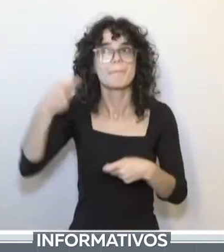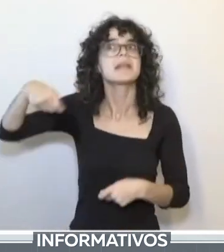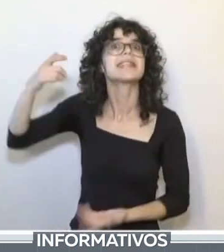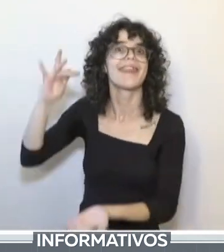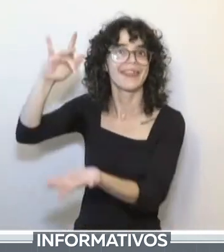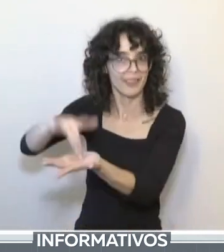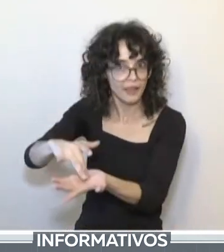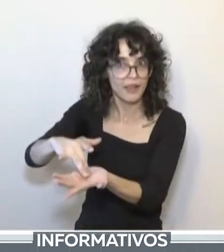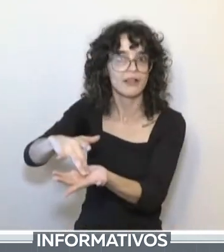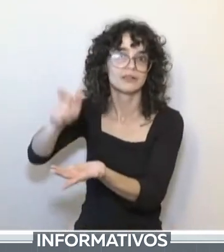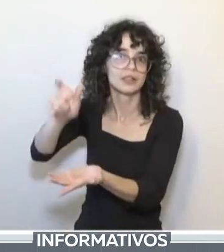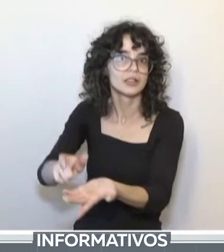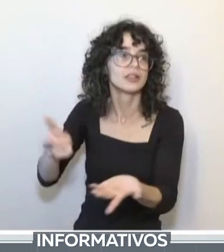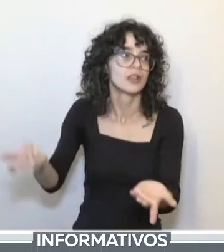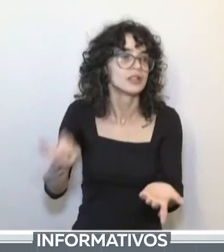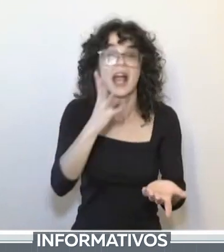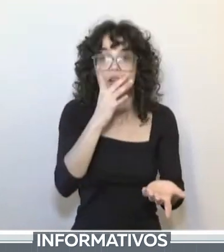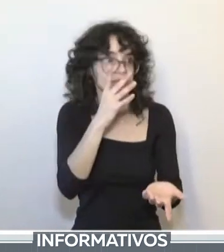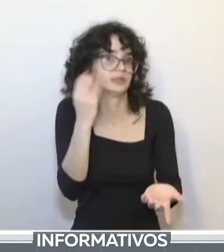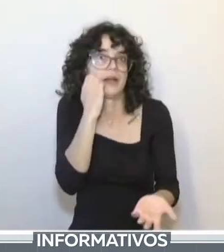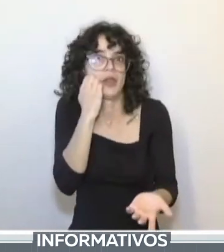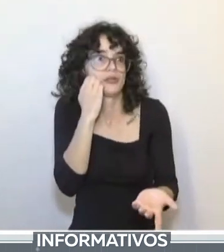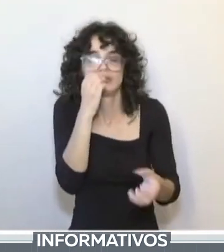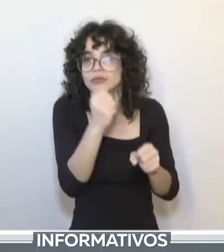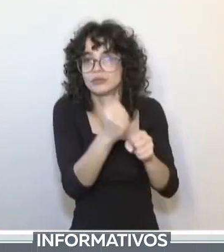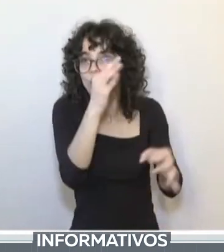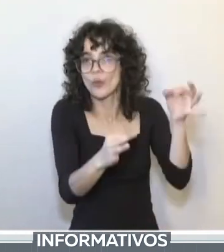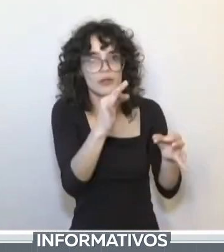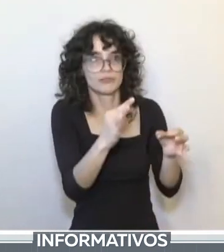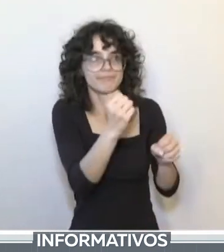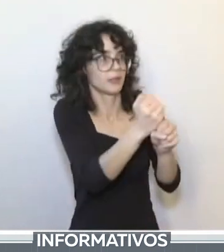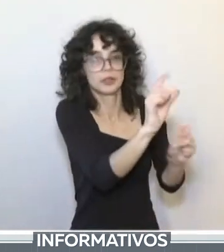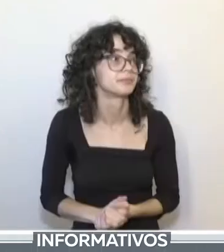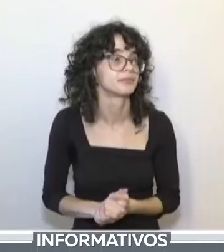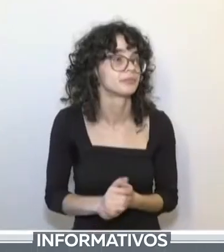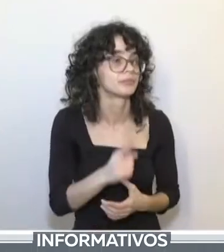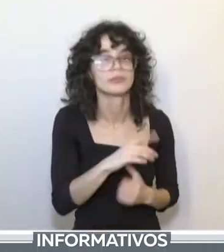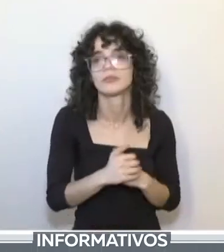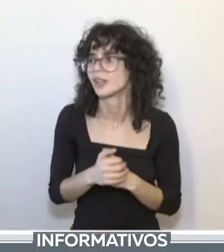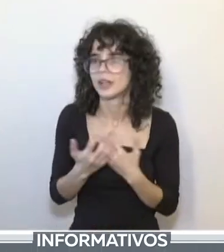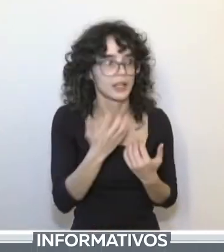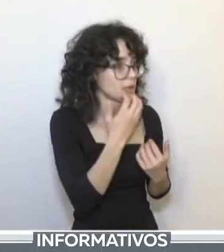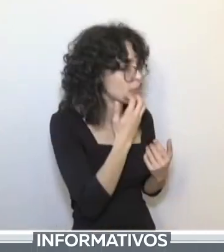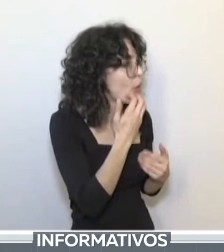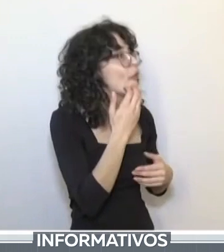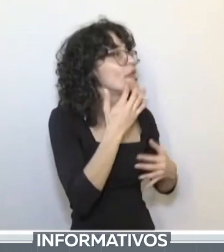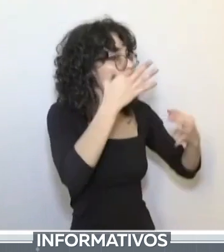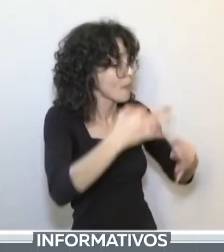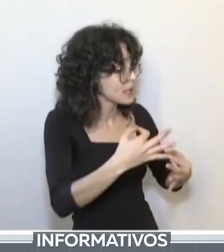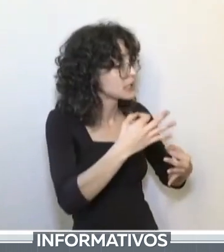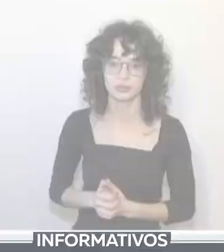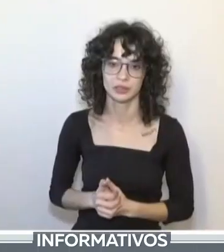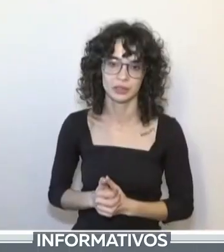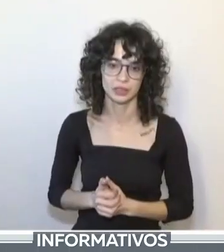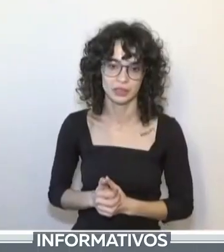no han estat els serveis jurídics, se les ha demanat i és un mire formalisme per això. Si el formalisme es confirma, seria maire de la concha.